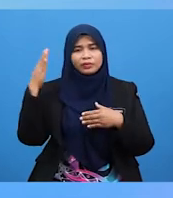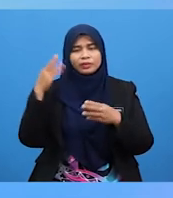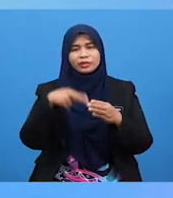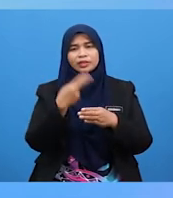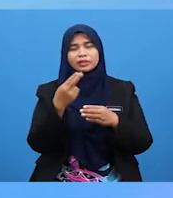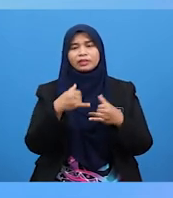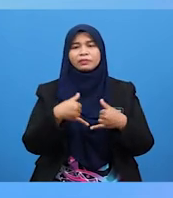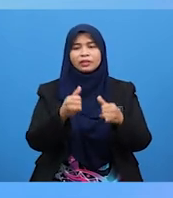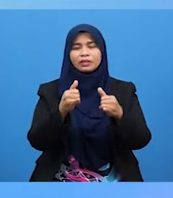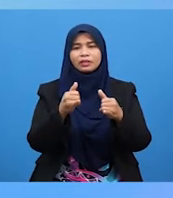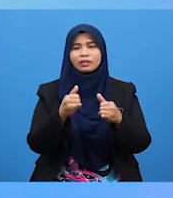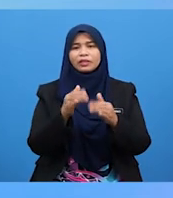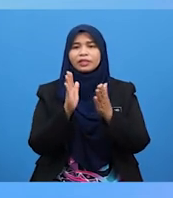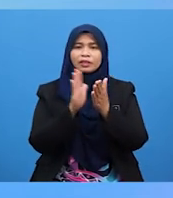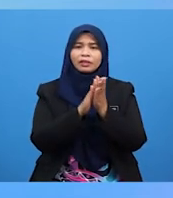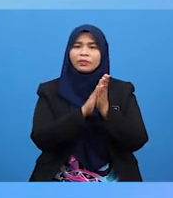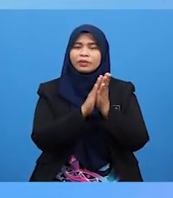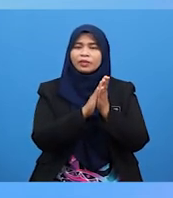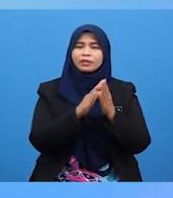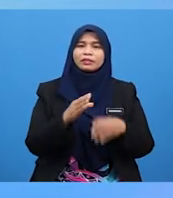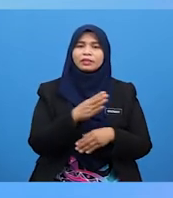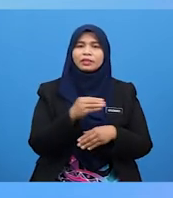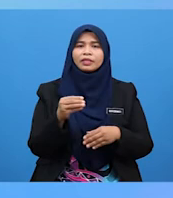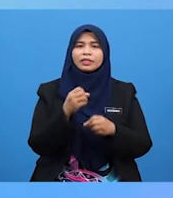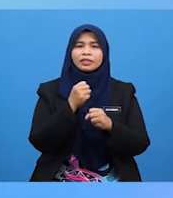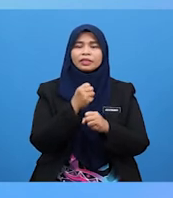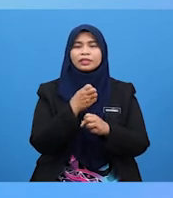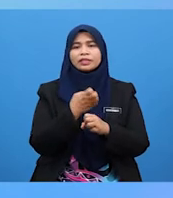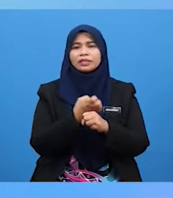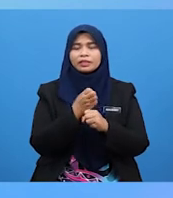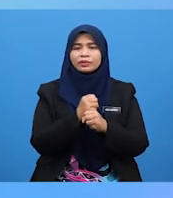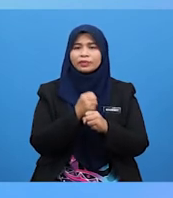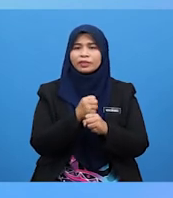Melalui Tepukan Dan Ketukan